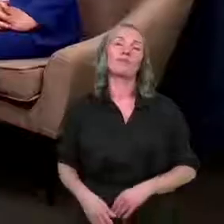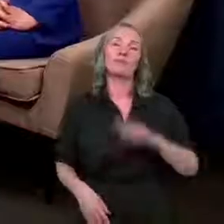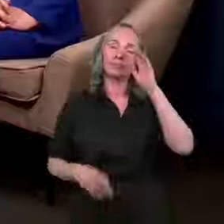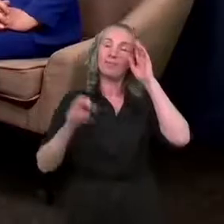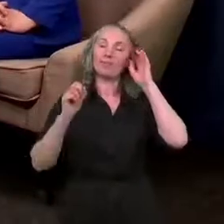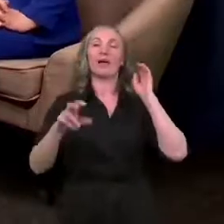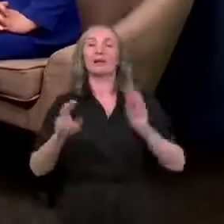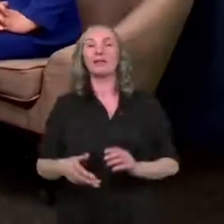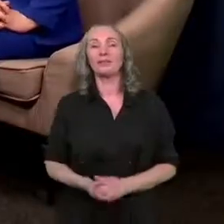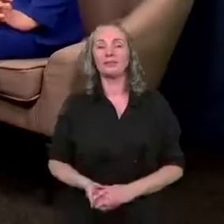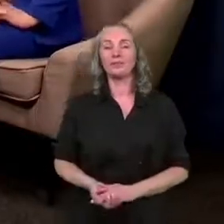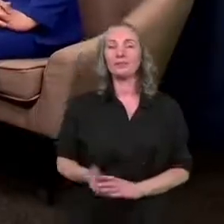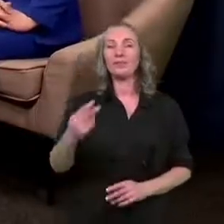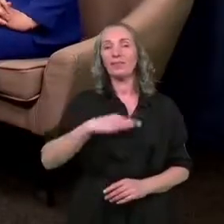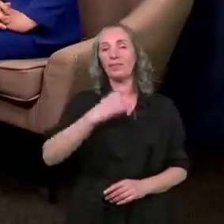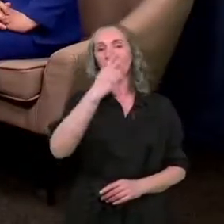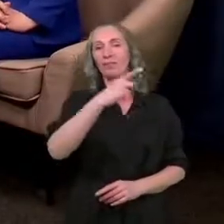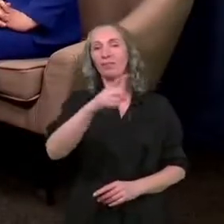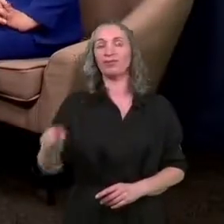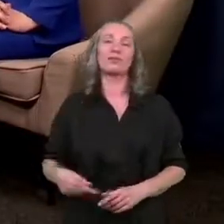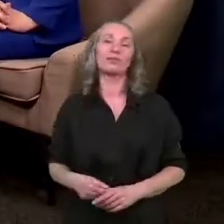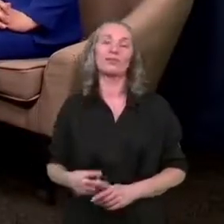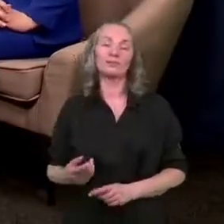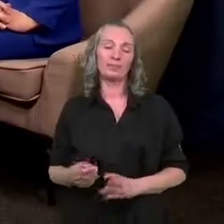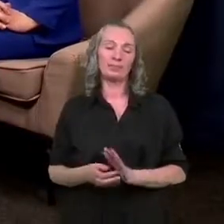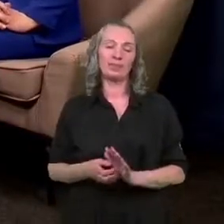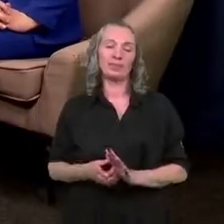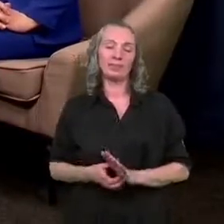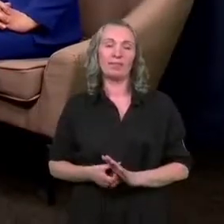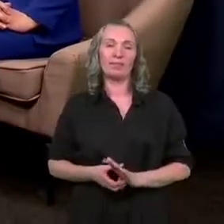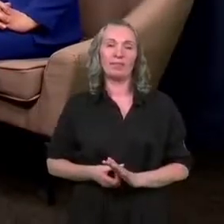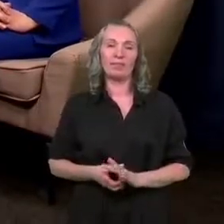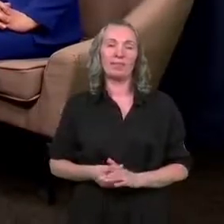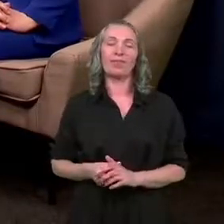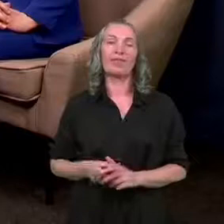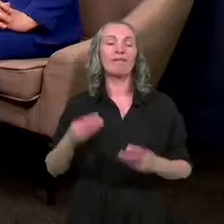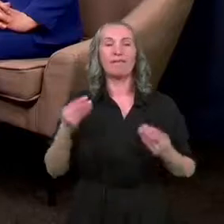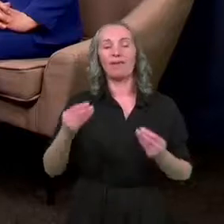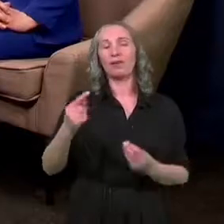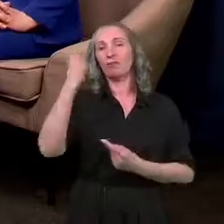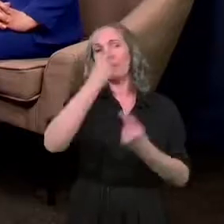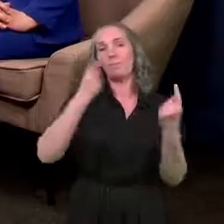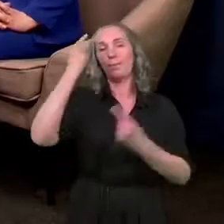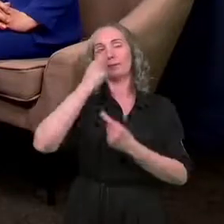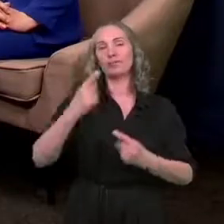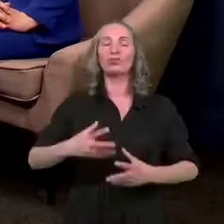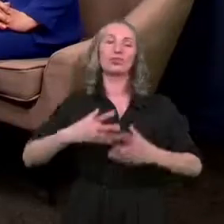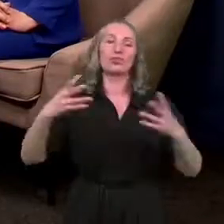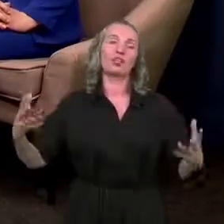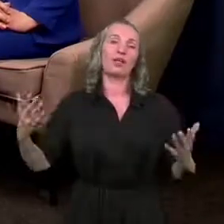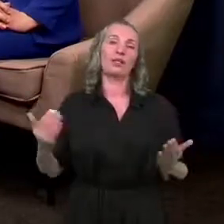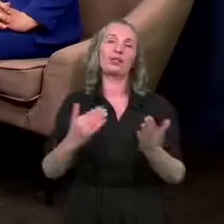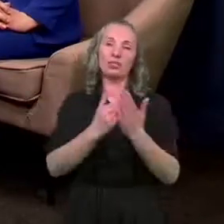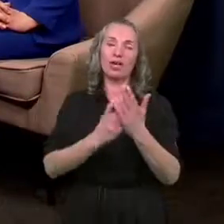No właśnie, także jak Państwo widzą. Natomiast rzeczywiście warto byłoby pomyśleć o takiej szerszej formule